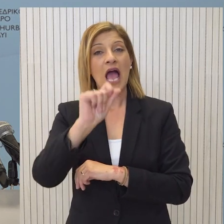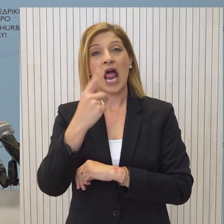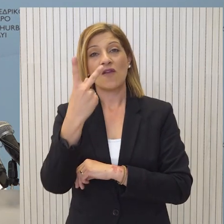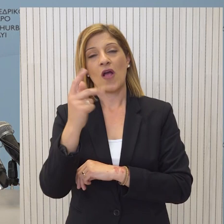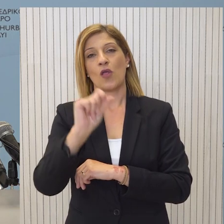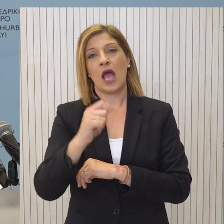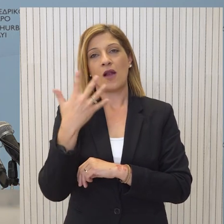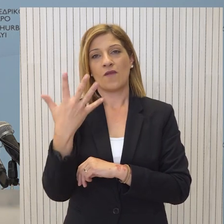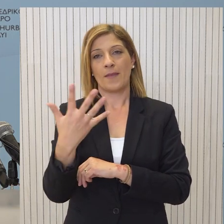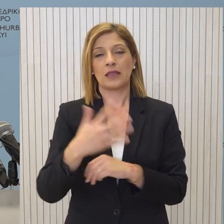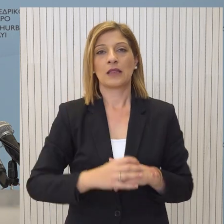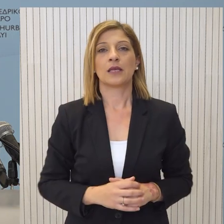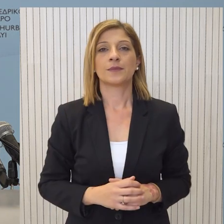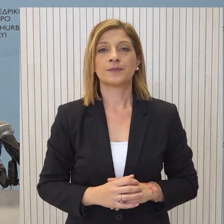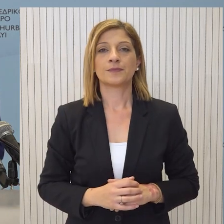Α5.